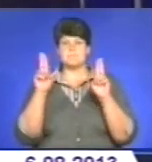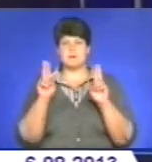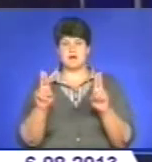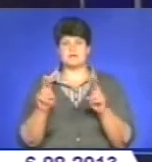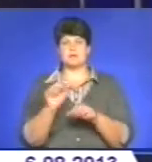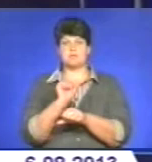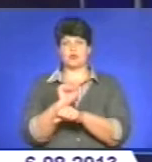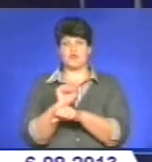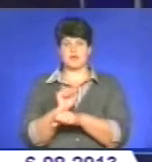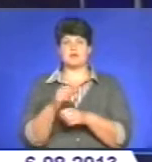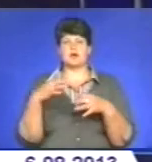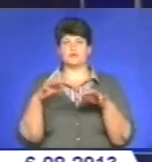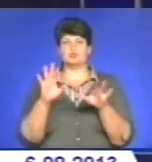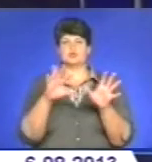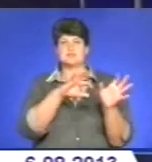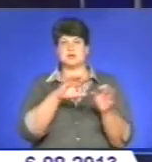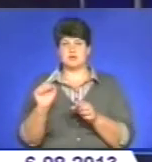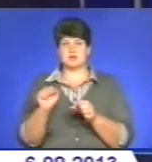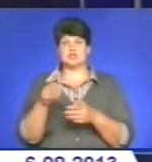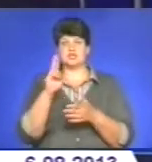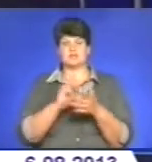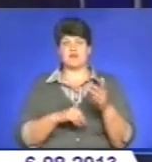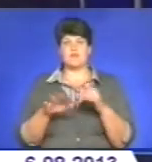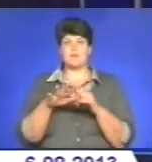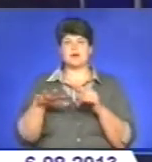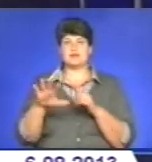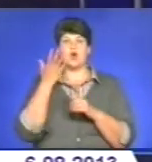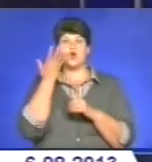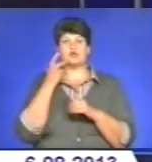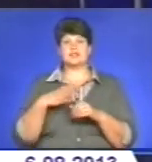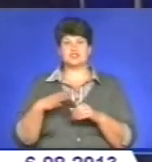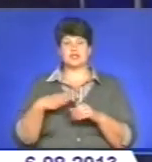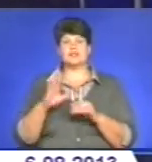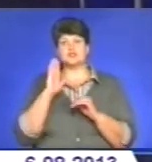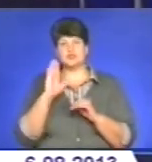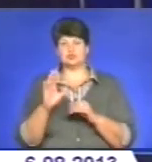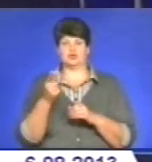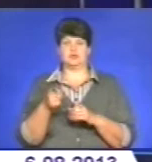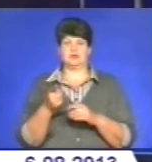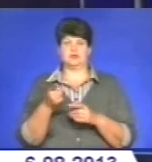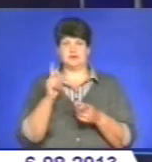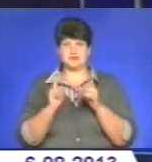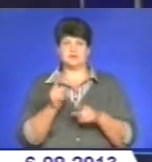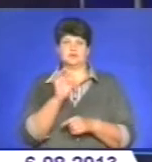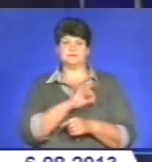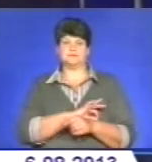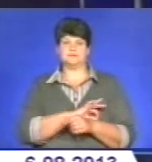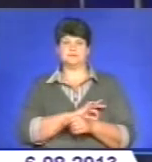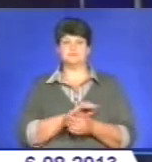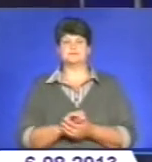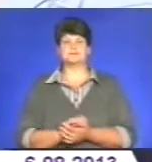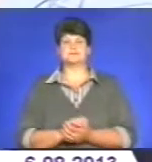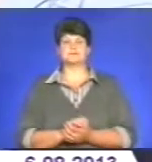авто забиратимуть на штрафмайданчик. Коли чекати на нововведення і чи будуть вони ефективними, дізнавалася Олена Брода.